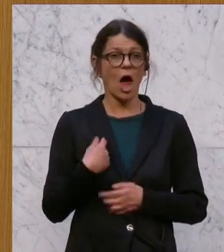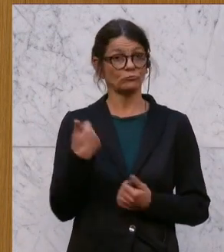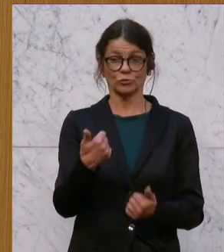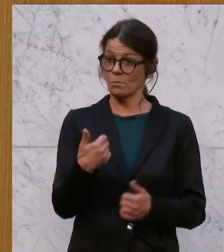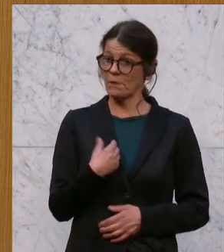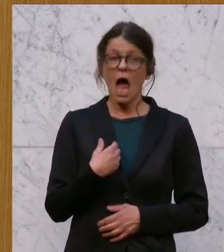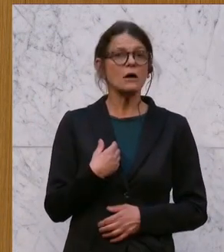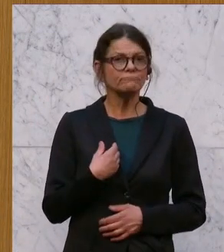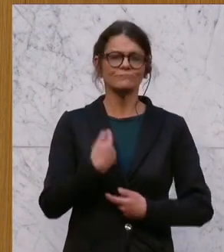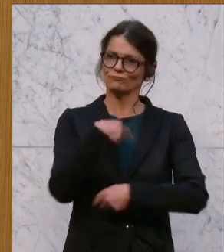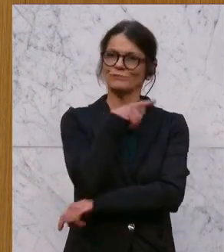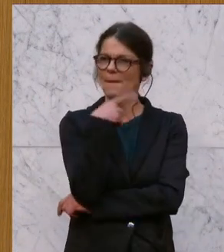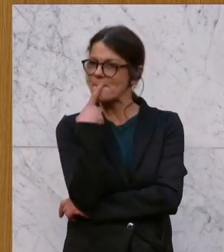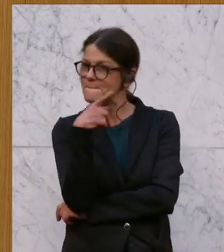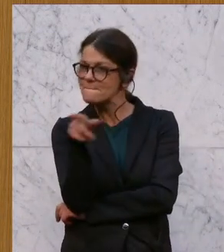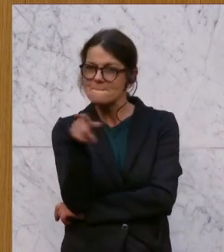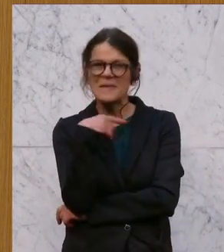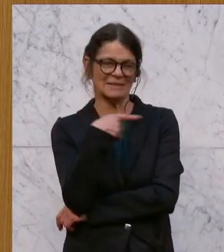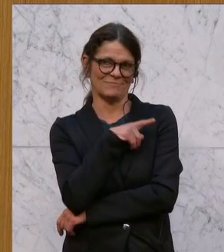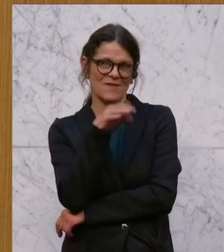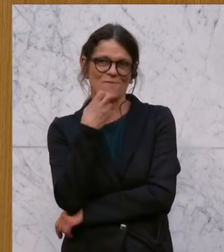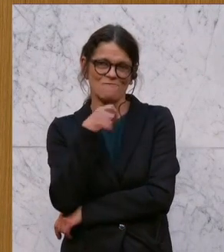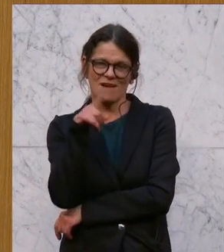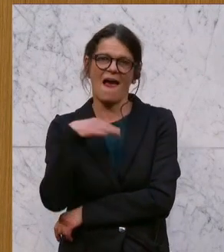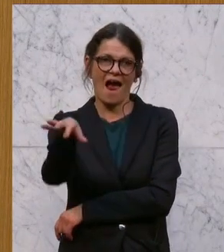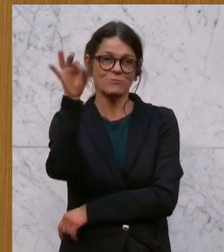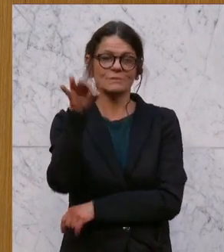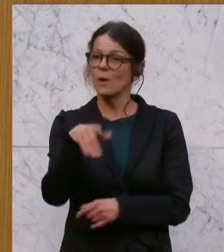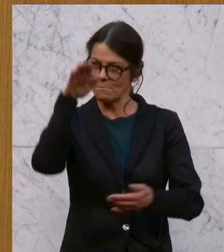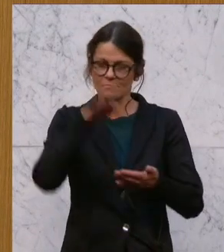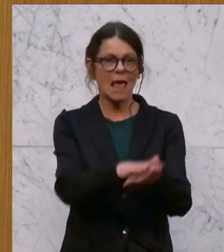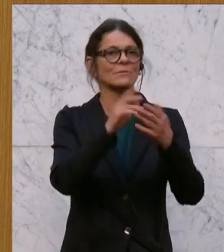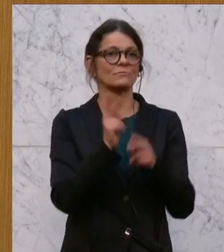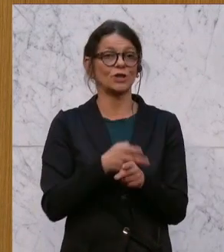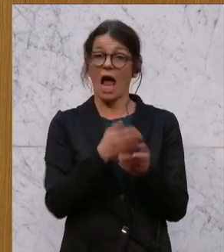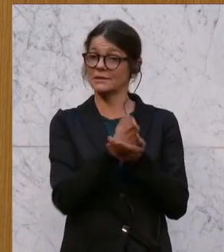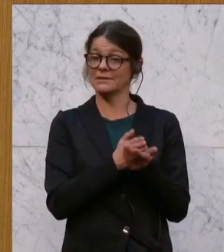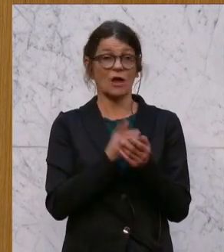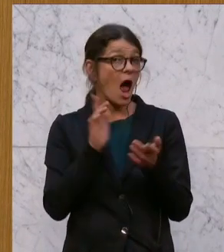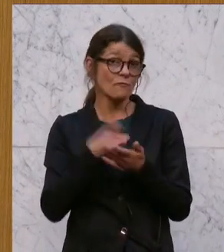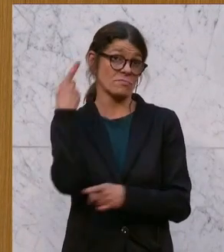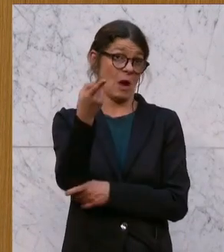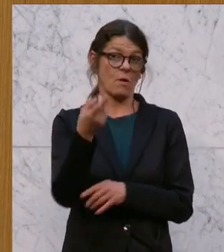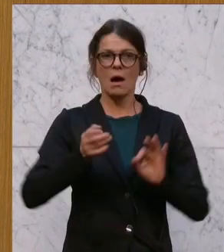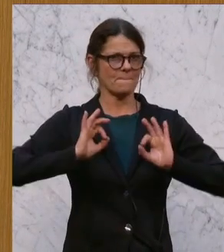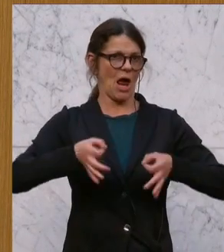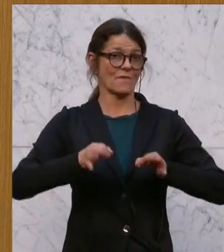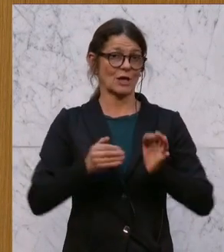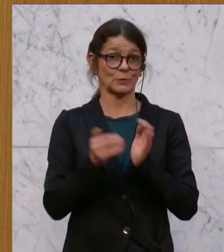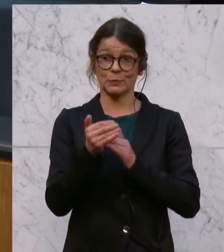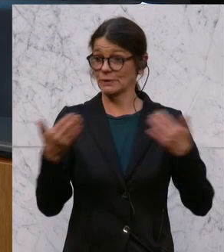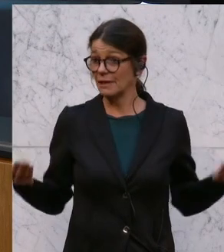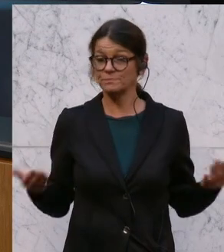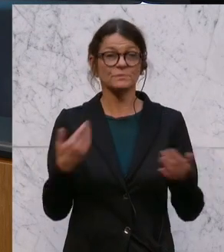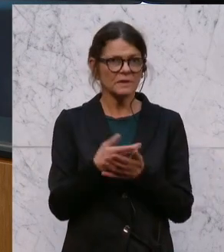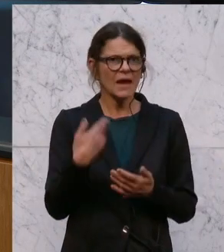jemanden nach eigenem Gutdünken ausgewählt und hatte ihn für immer im Staatsdienst verankert. Perfektes System, oder? Deshalb war das auch